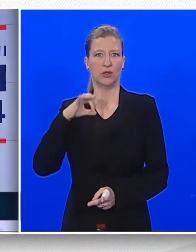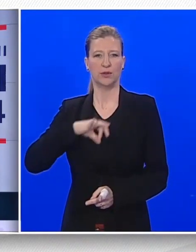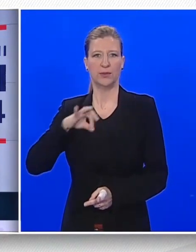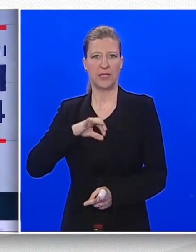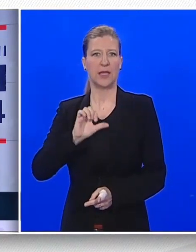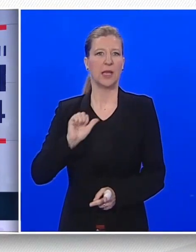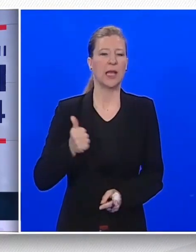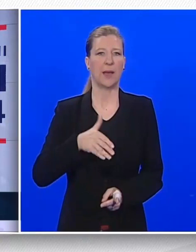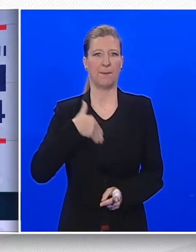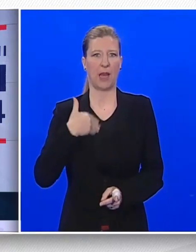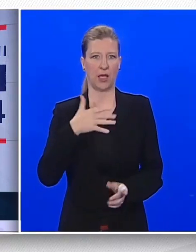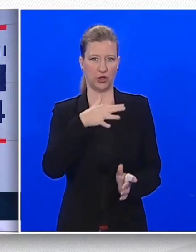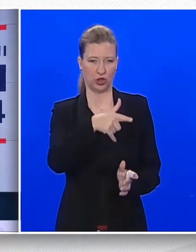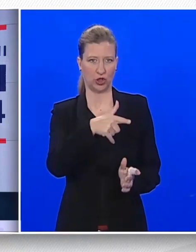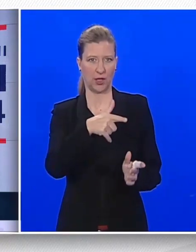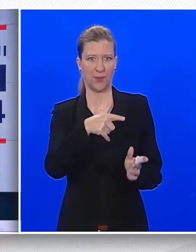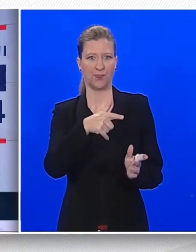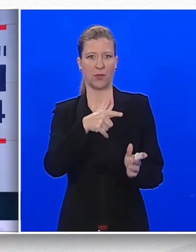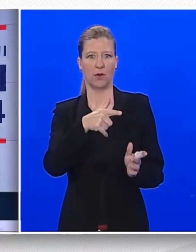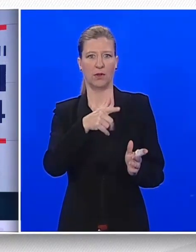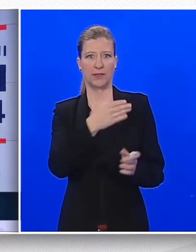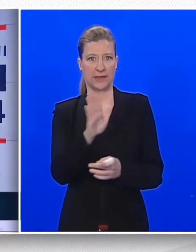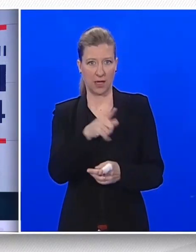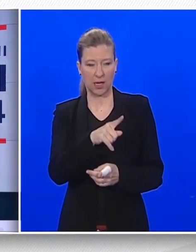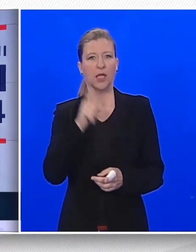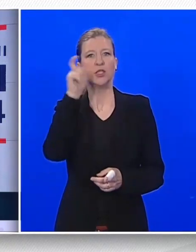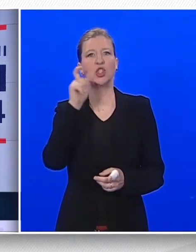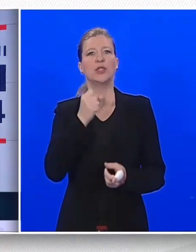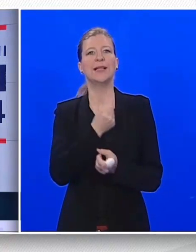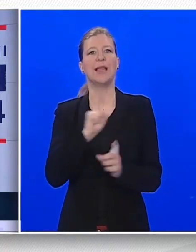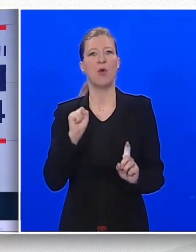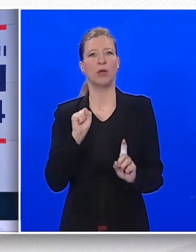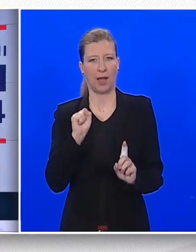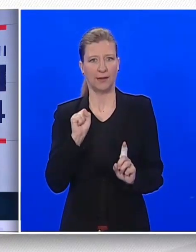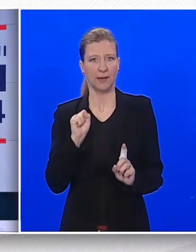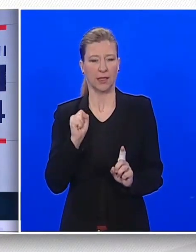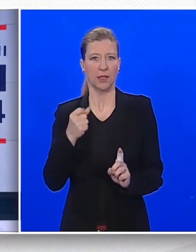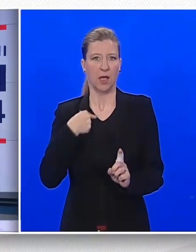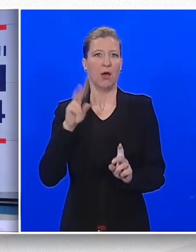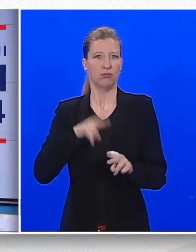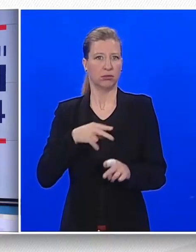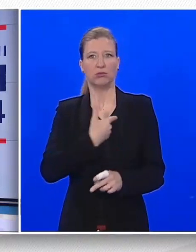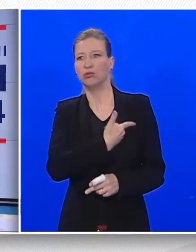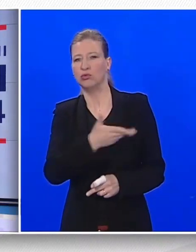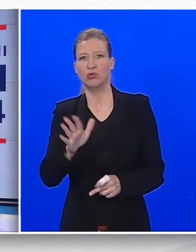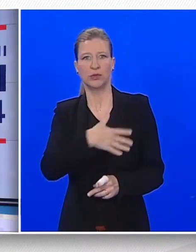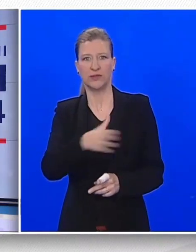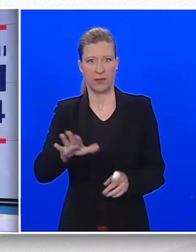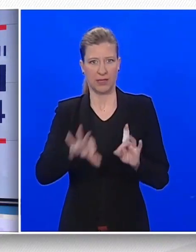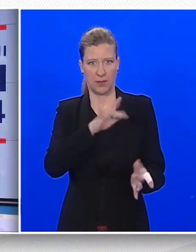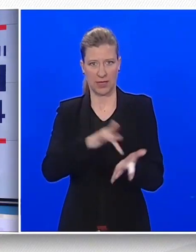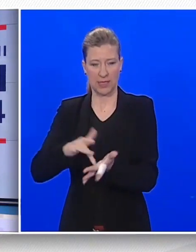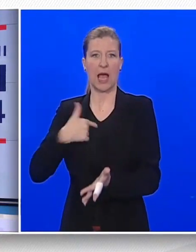stranaka stranke Socialdemokrati. Izlazimo u svim izbornim jedinicama, ja predstavljam ovdje prvu izbornu jedinicu